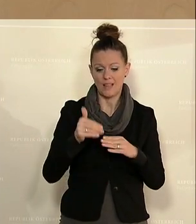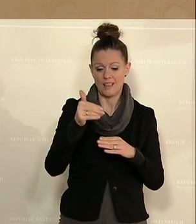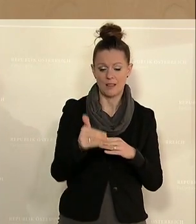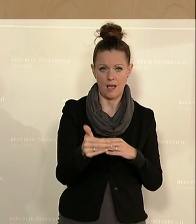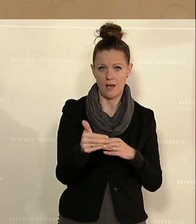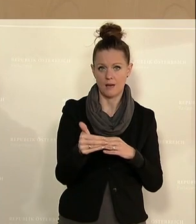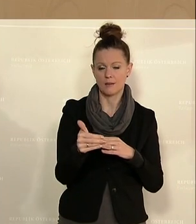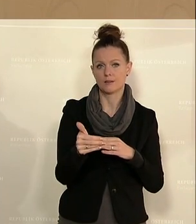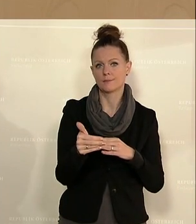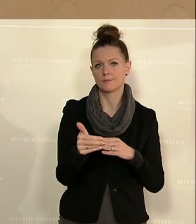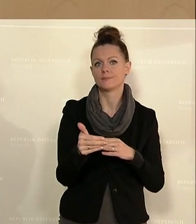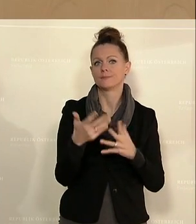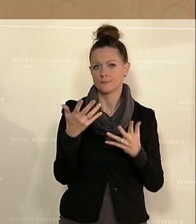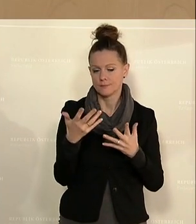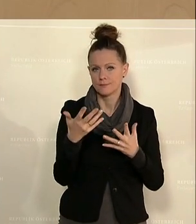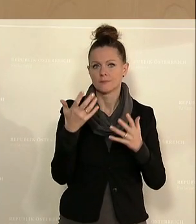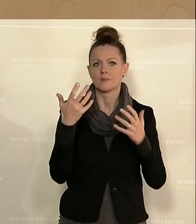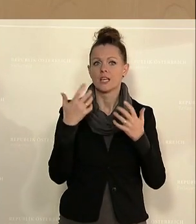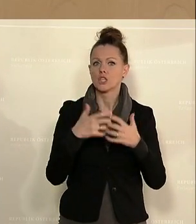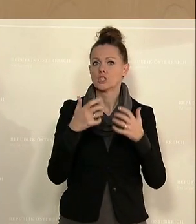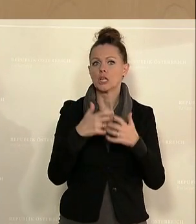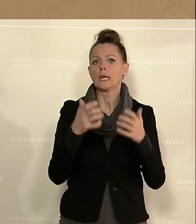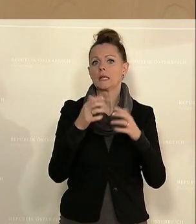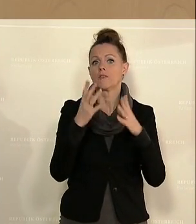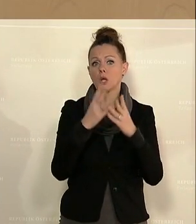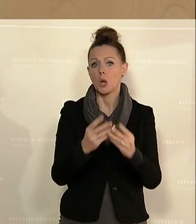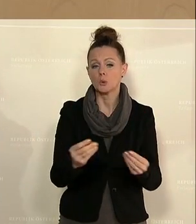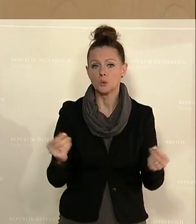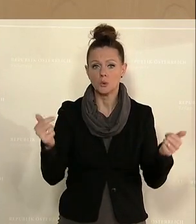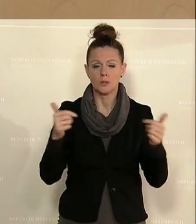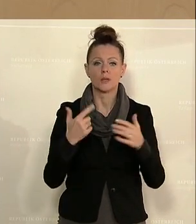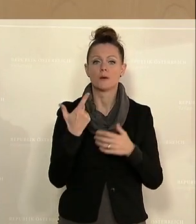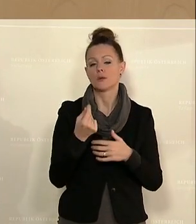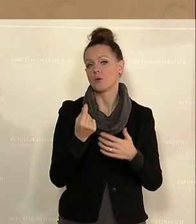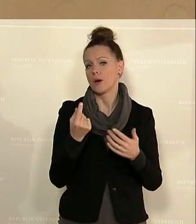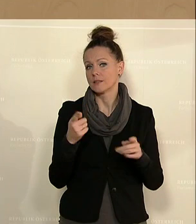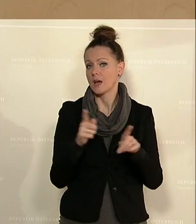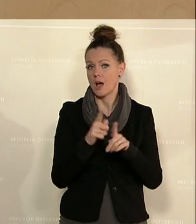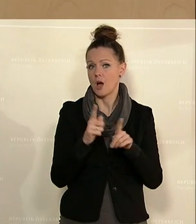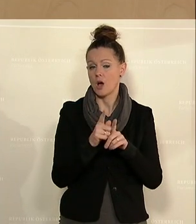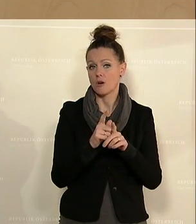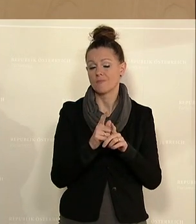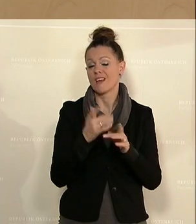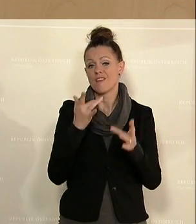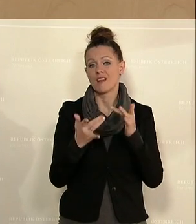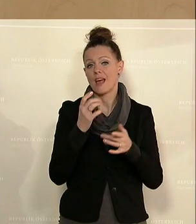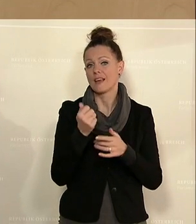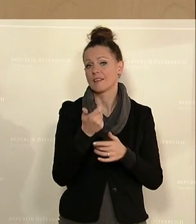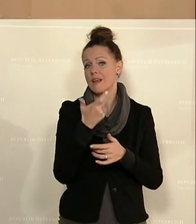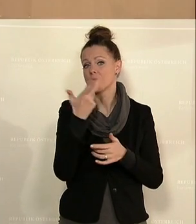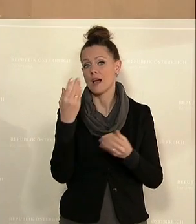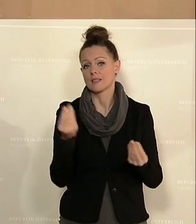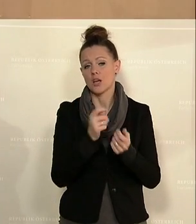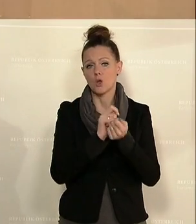Geschichten wieder auslaufen, dass wir vielleicht doch einiges in das Dauerrecht überführen können.